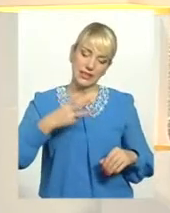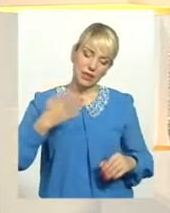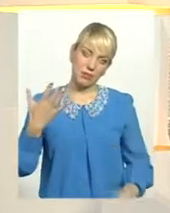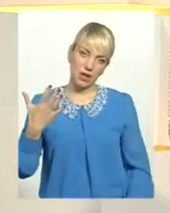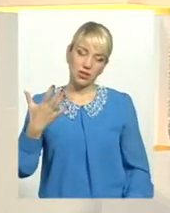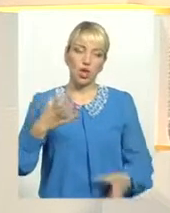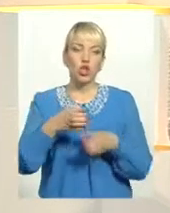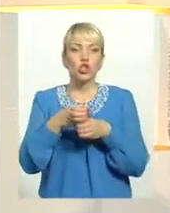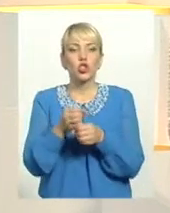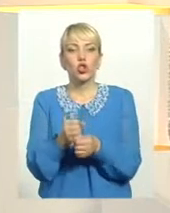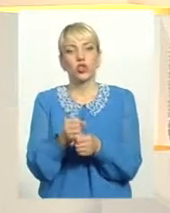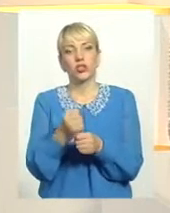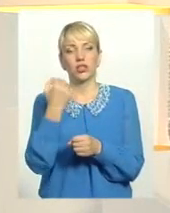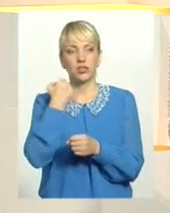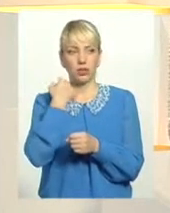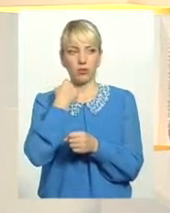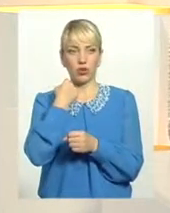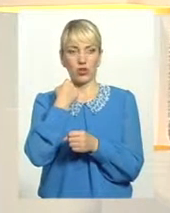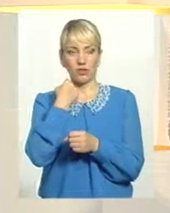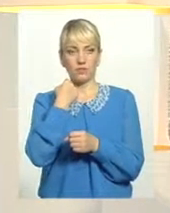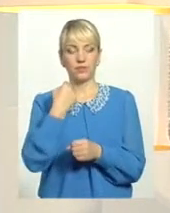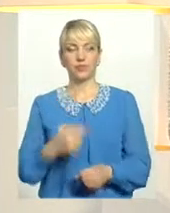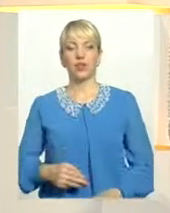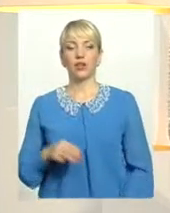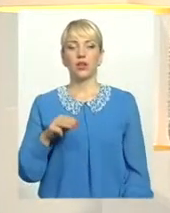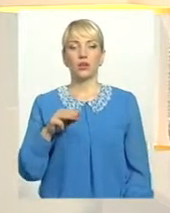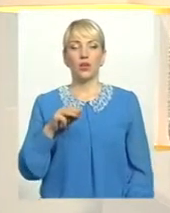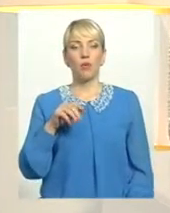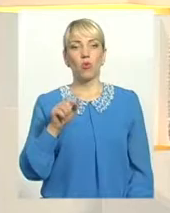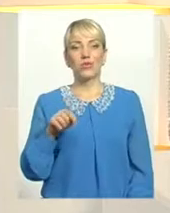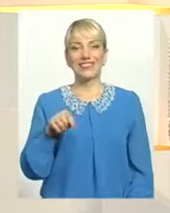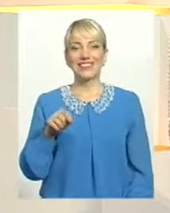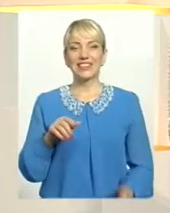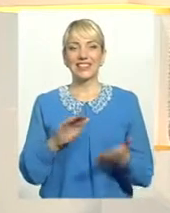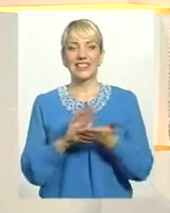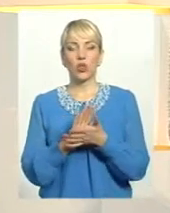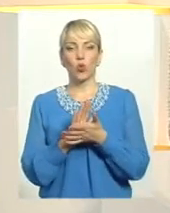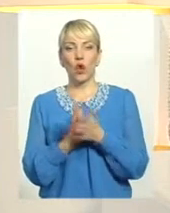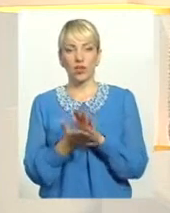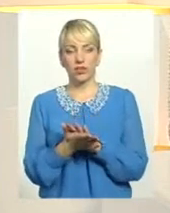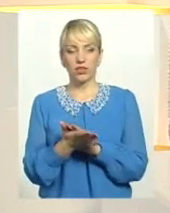35 скоротилися борги. То по цій ситуації у нас